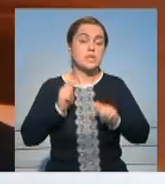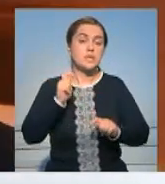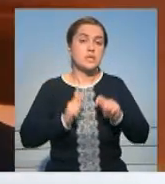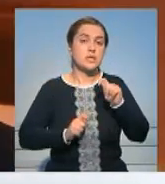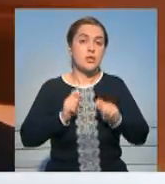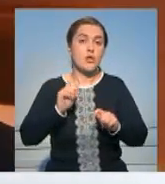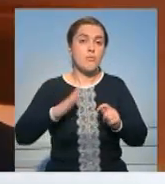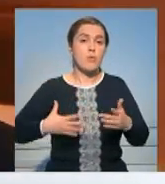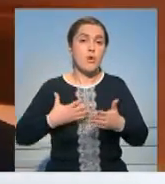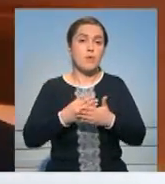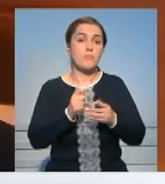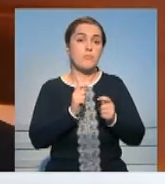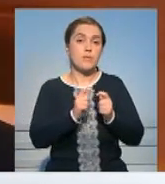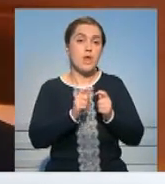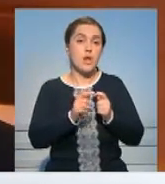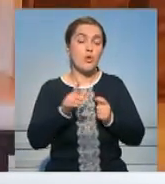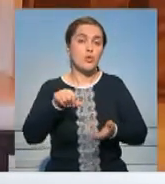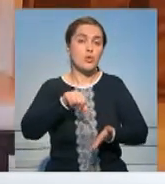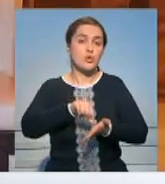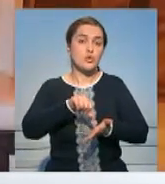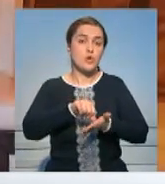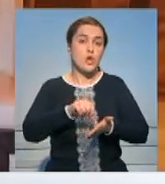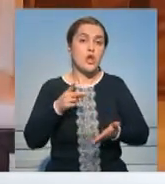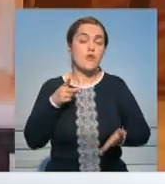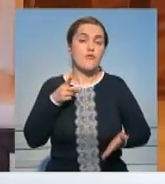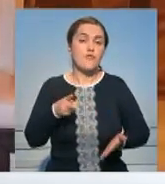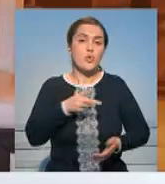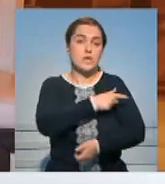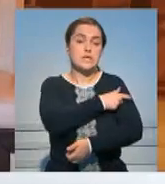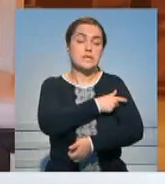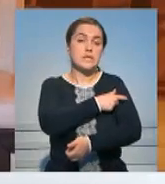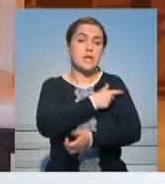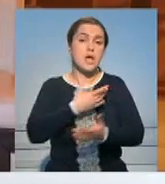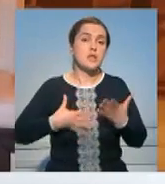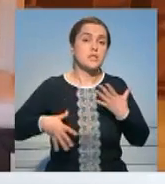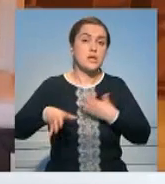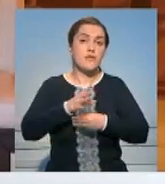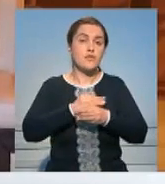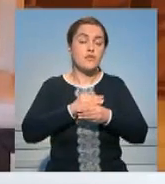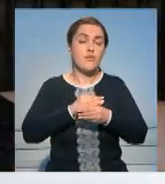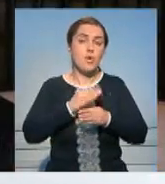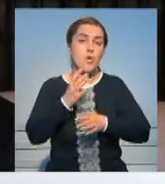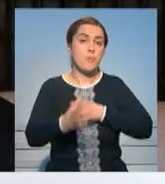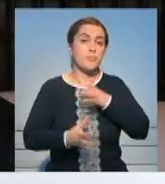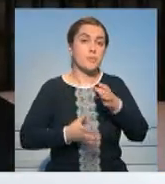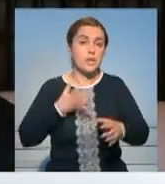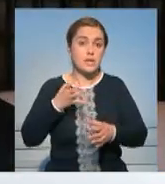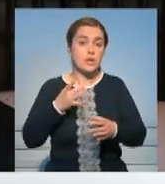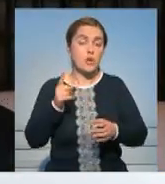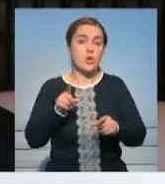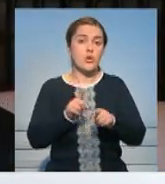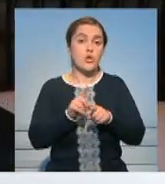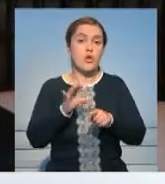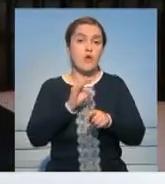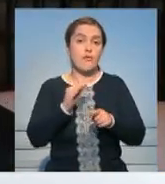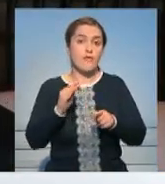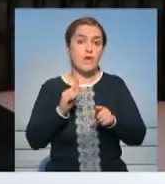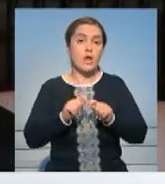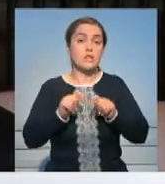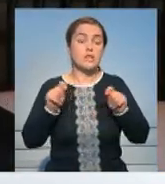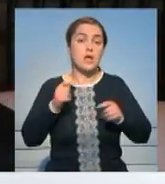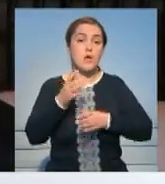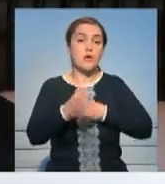саммит «Астана Finance Days», в котором примут участие порядка 2000 делегатов со всего мира. После этого мероприятия запланирована официальная